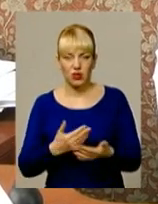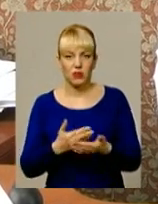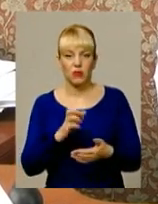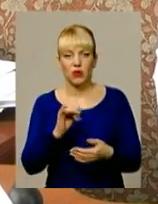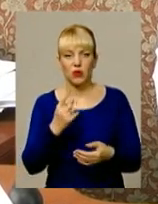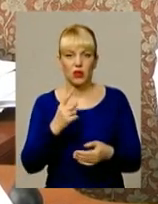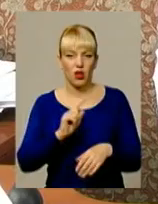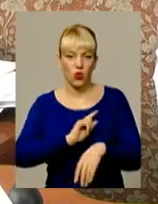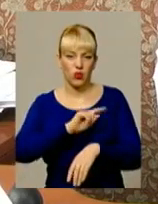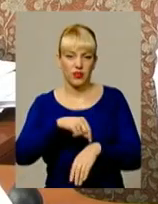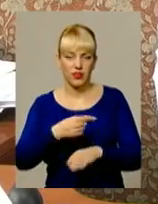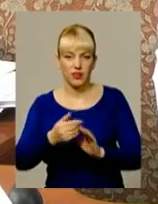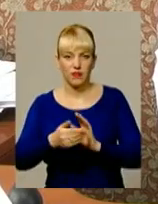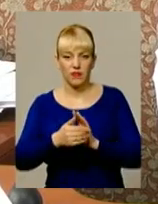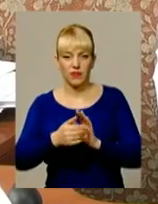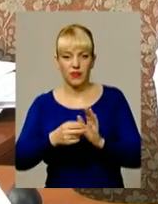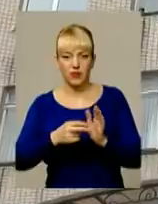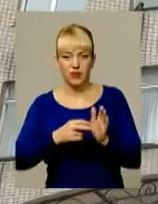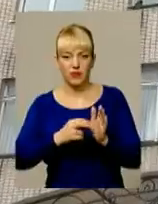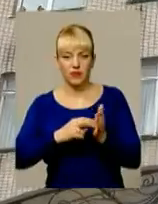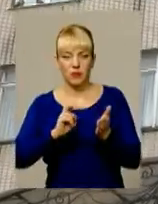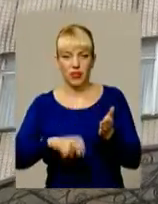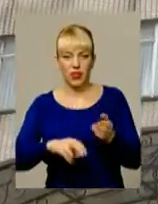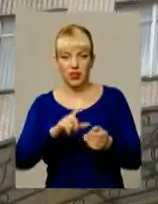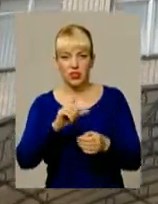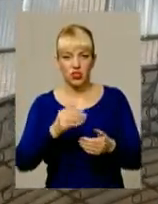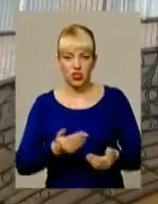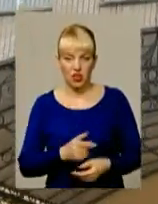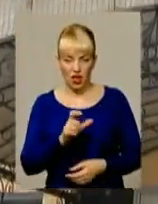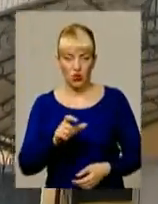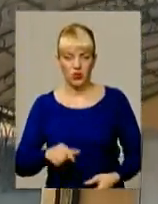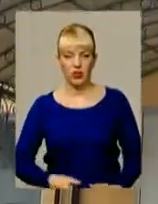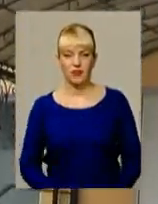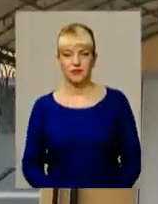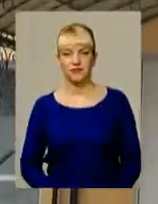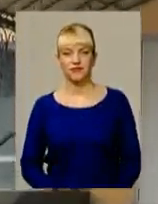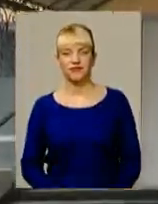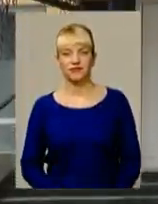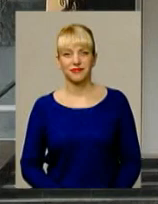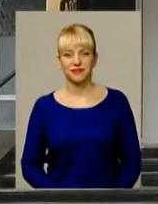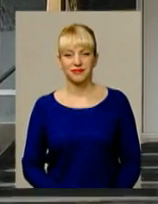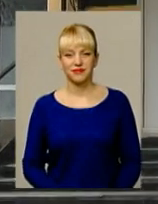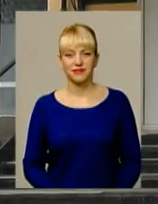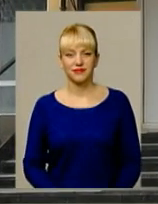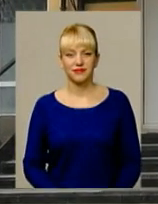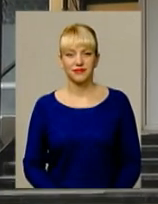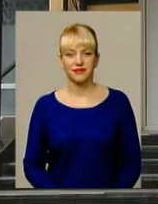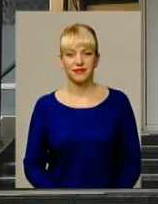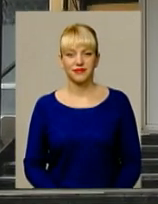випадала з життя людей. Надія Куреляк, Андрій Лазарук для інформаційного випуску.